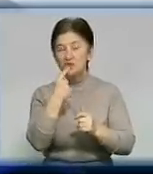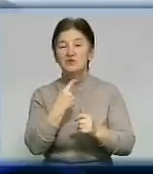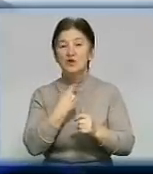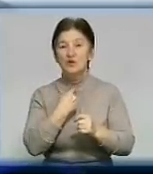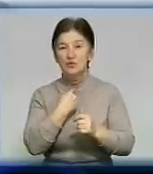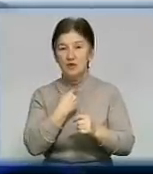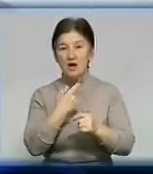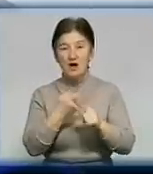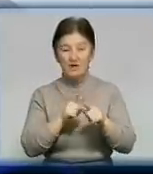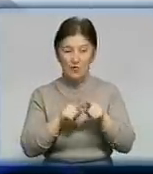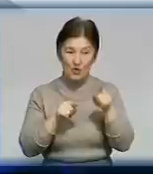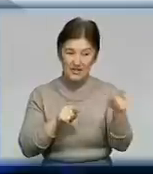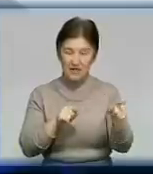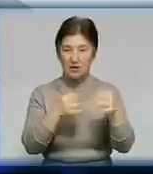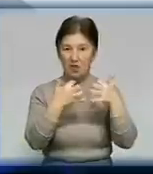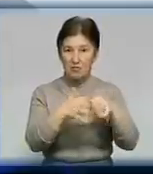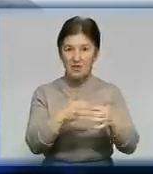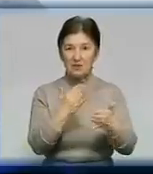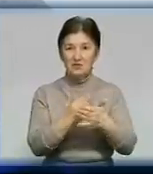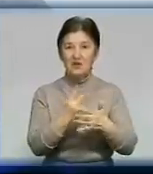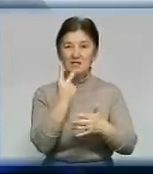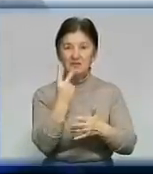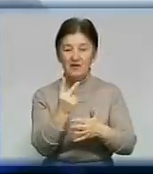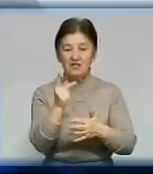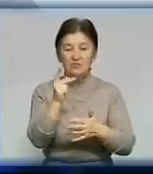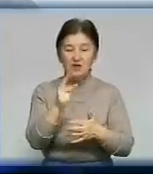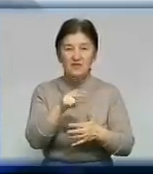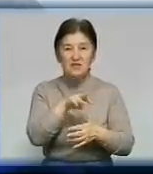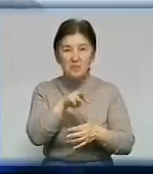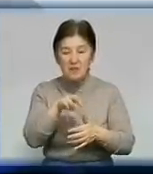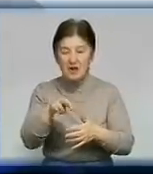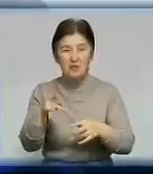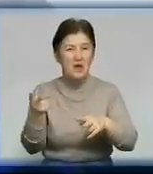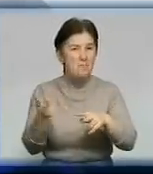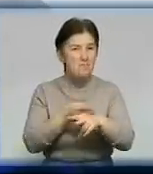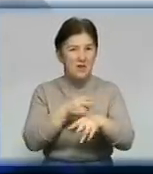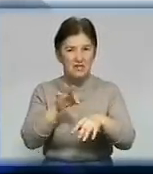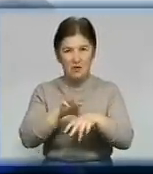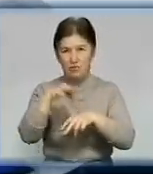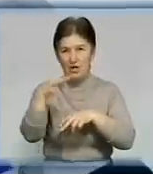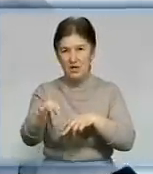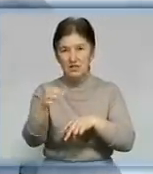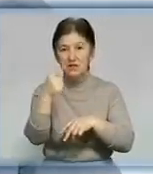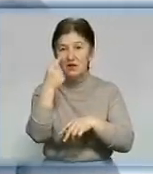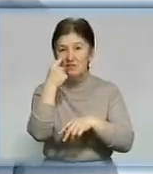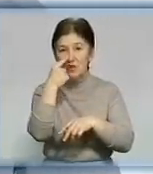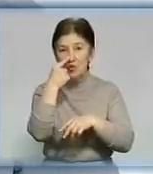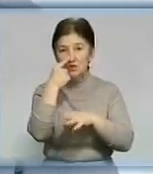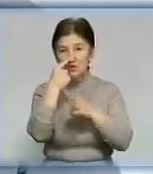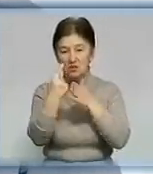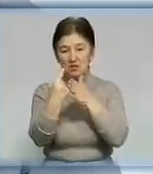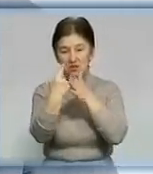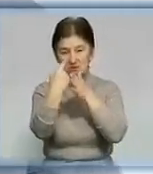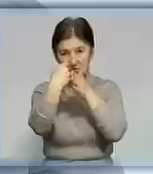Нашим апаратом, який має 2,5 міліметри толщину, безболезнен, практично, він проходить в нос, і доктор отримує